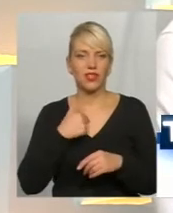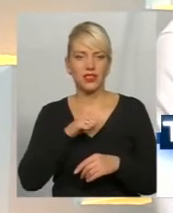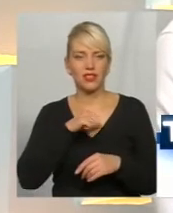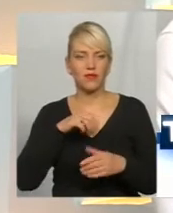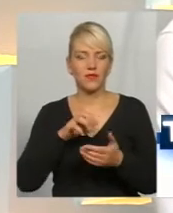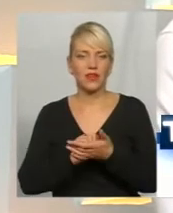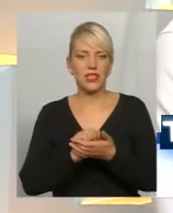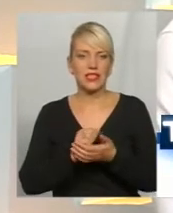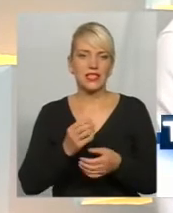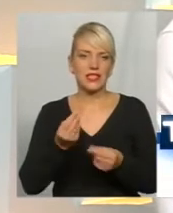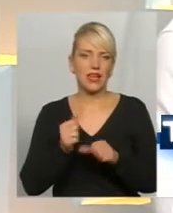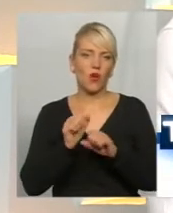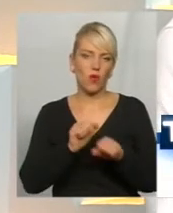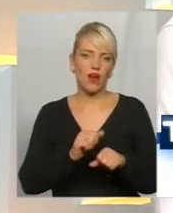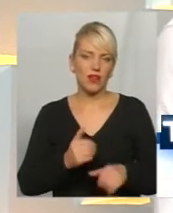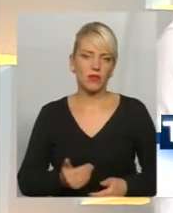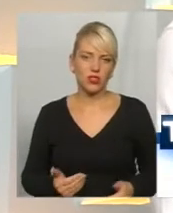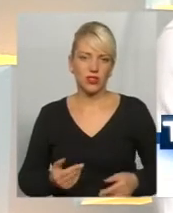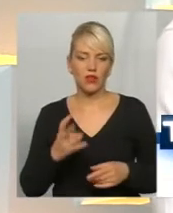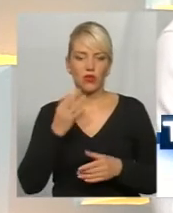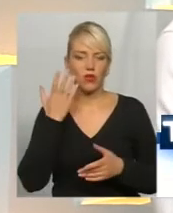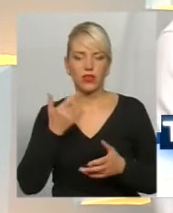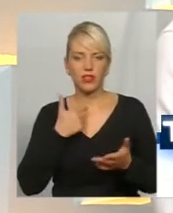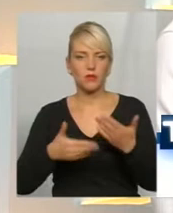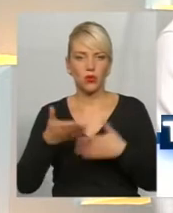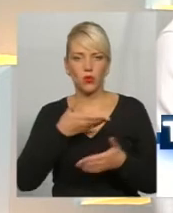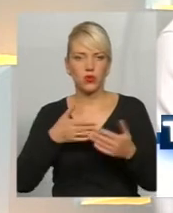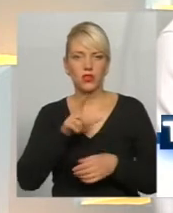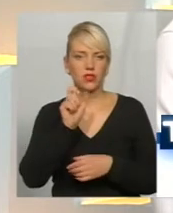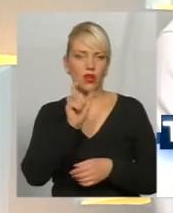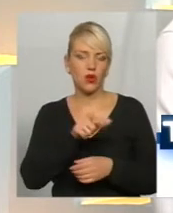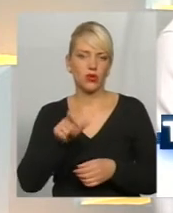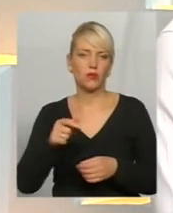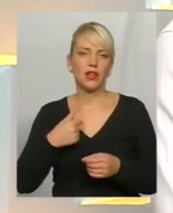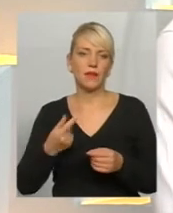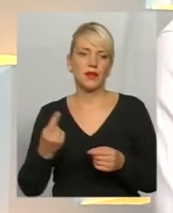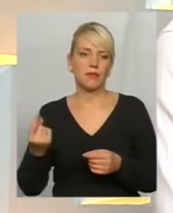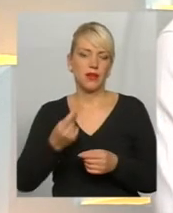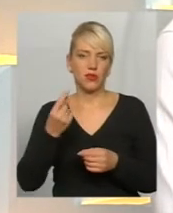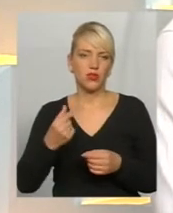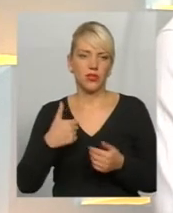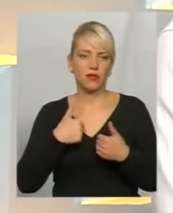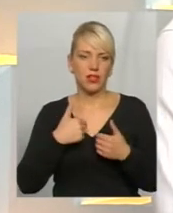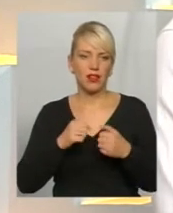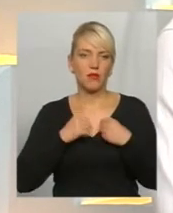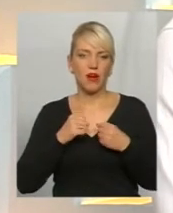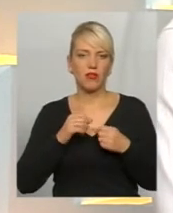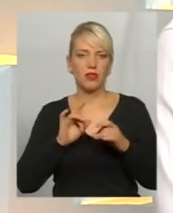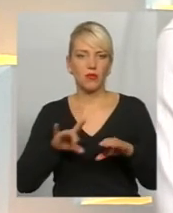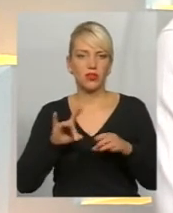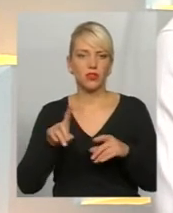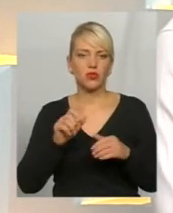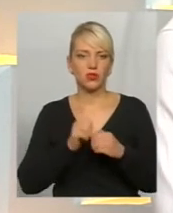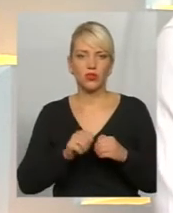страхуванням життя, але спілкуючись з людьми, коли ти спілкуєшся з людьми, передусім намагаємось їм пояснити, що кожна